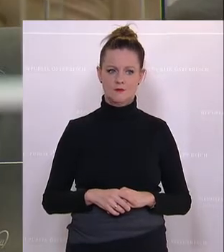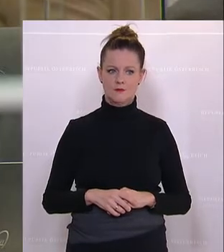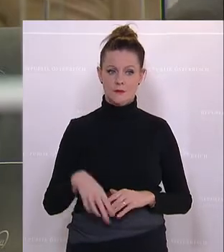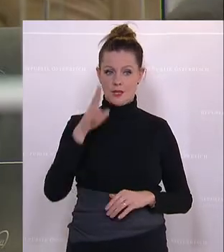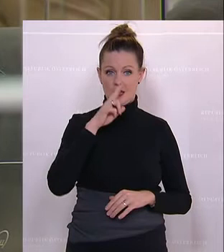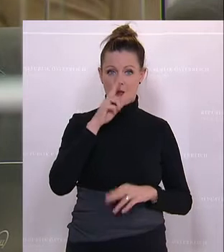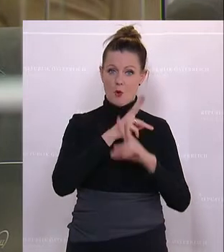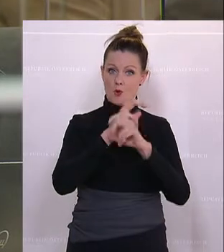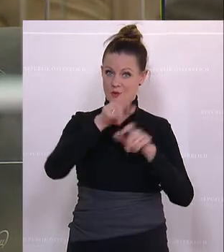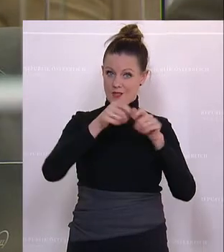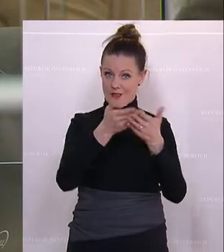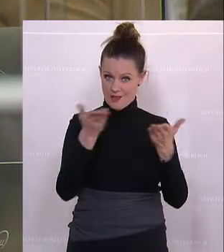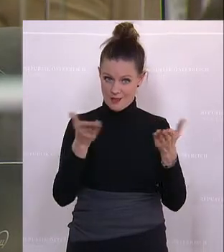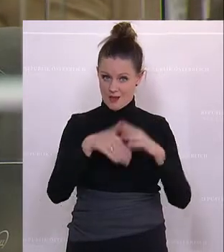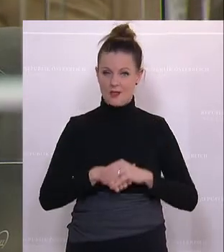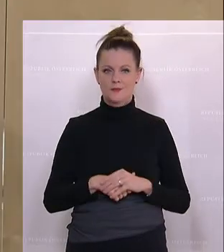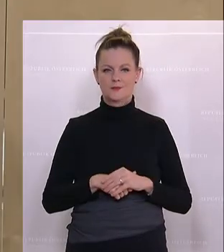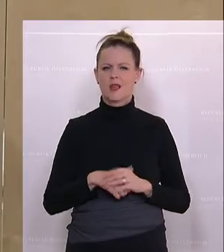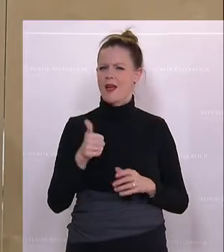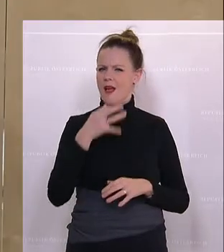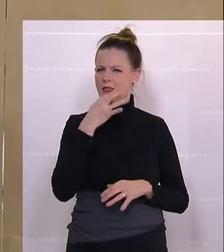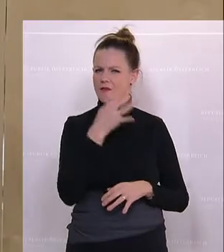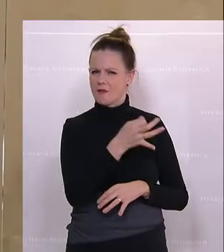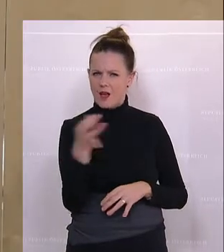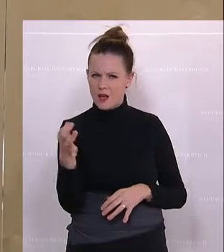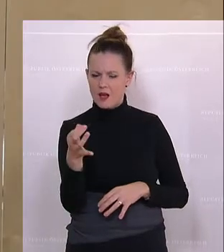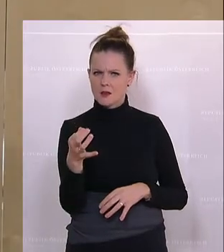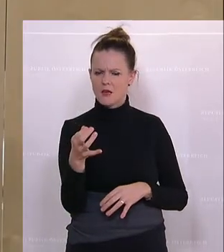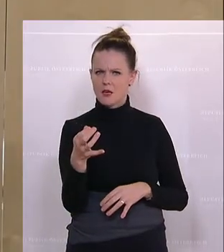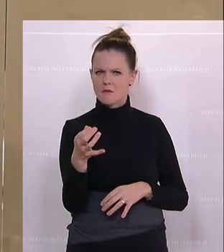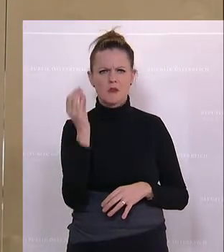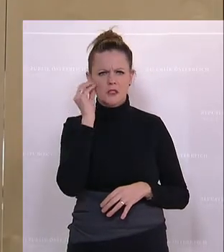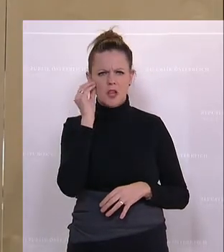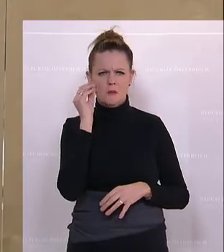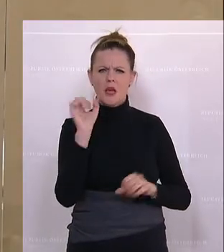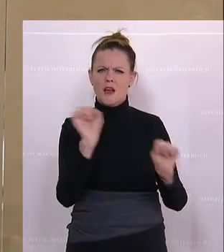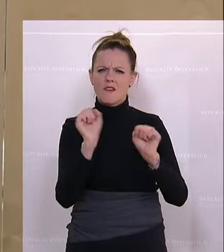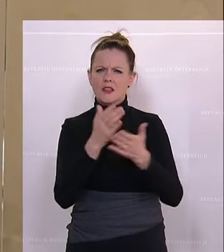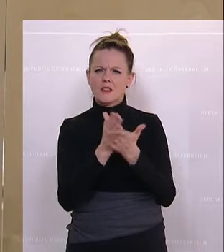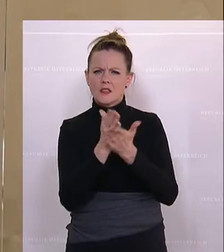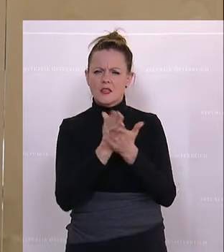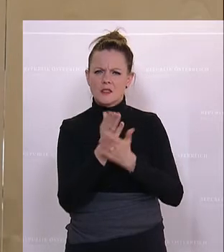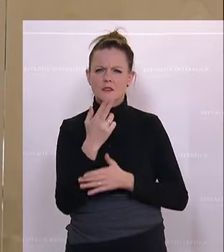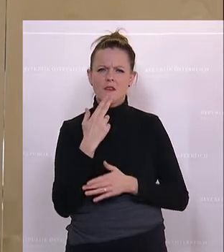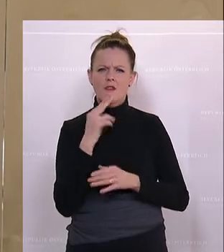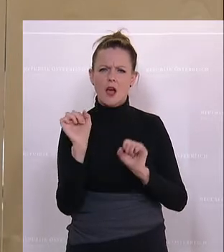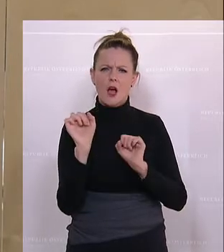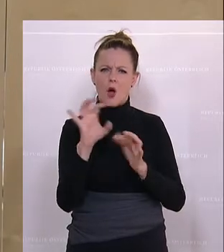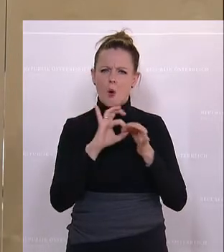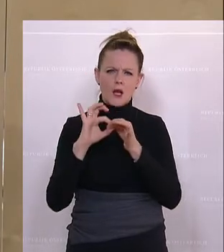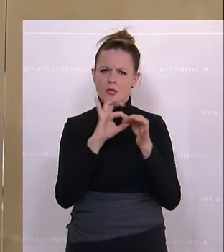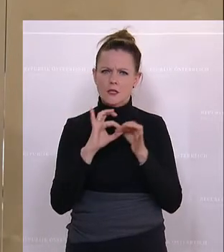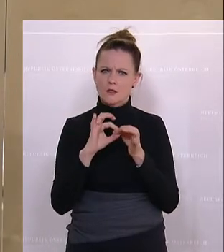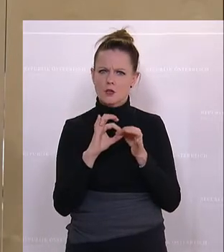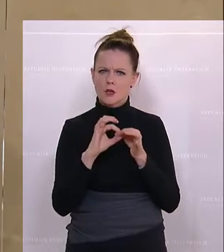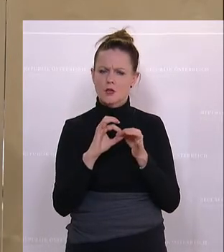Liebe Österreicherinnen und Österreicher, eine Frage, wer organisiert, glauben Sie, den Winterdienst bei Ihnen zu Hause? Oder sorgt sich dafür,